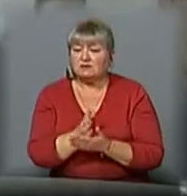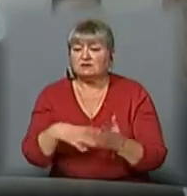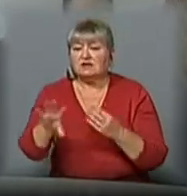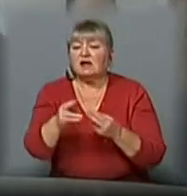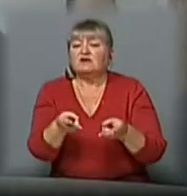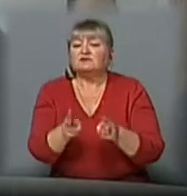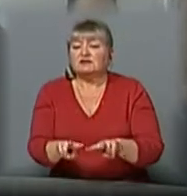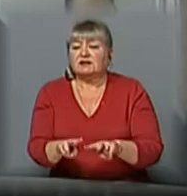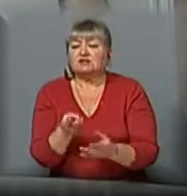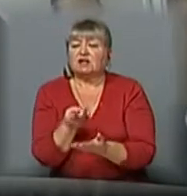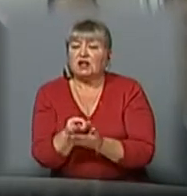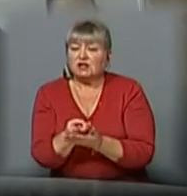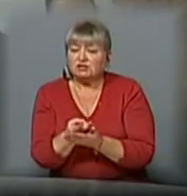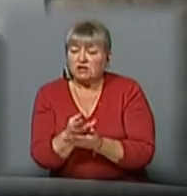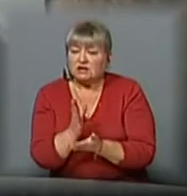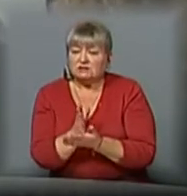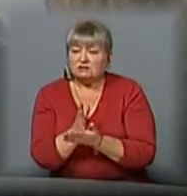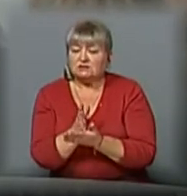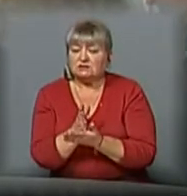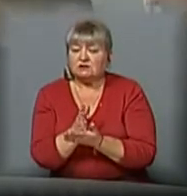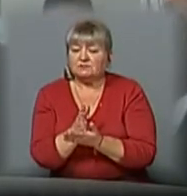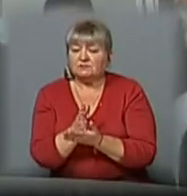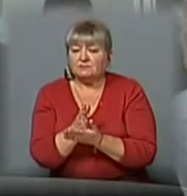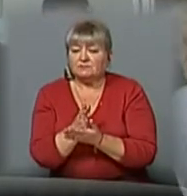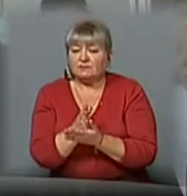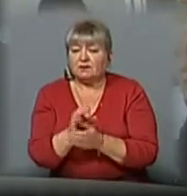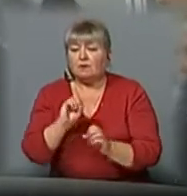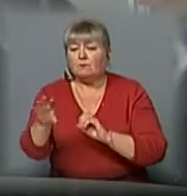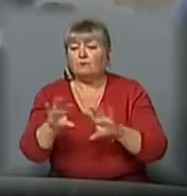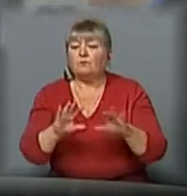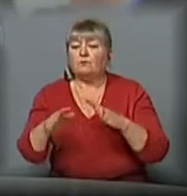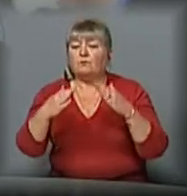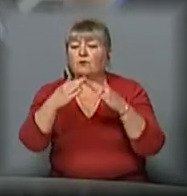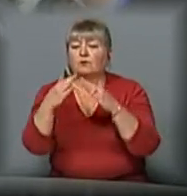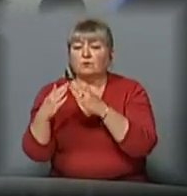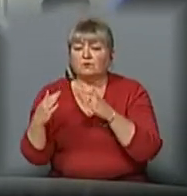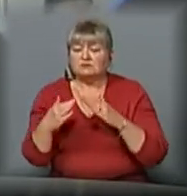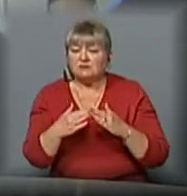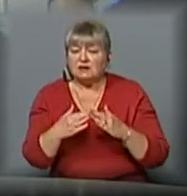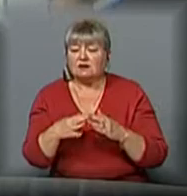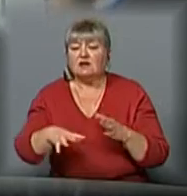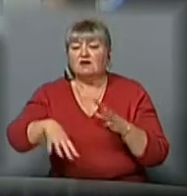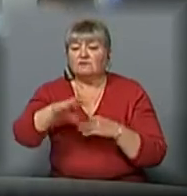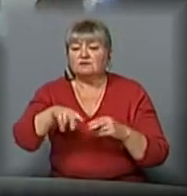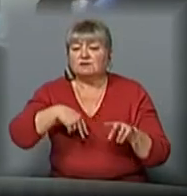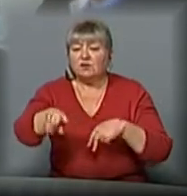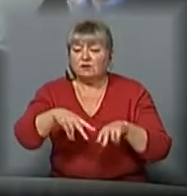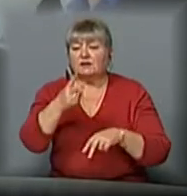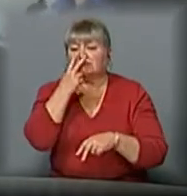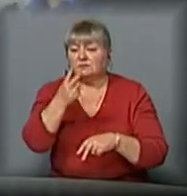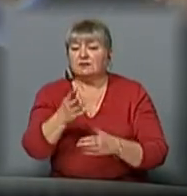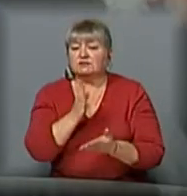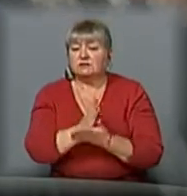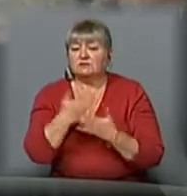Всі лежачі пацієнти є по розводині по корпусах обласної клічної лікарні. Всі ходячі, ви бачите, що вони мають